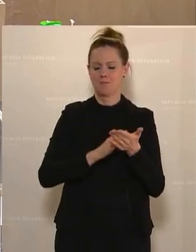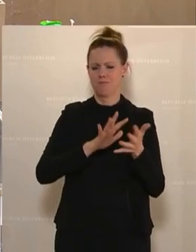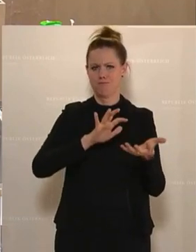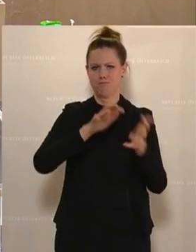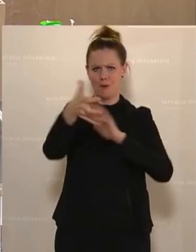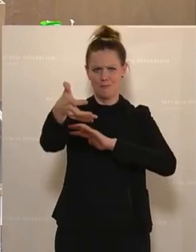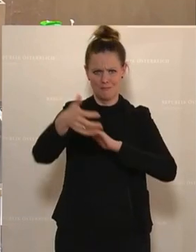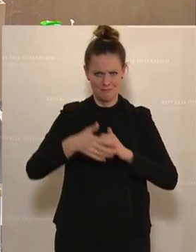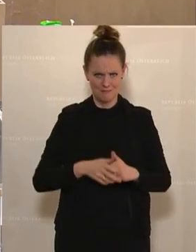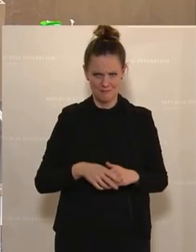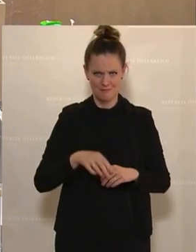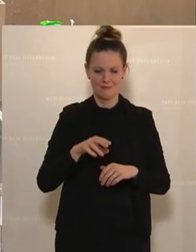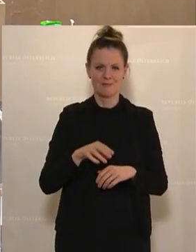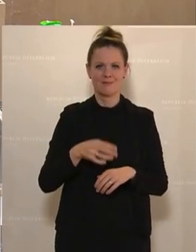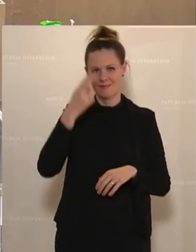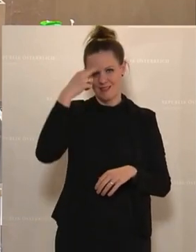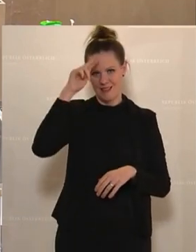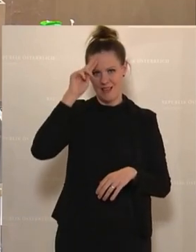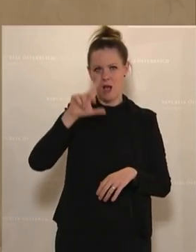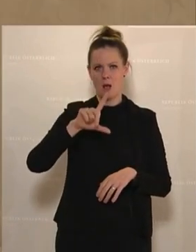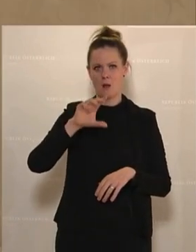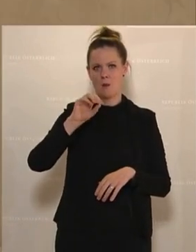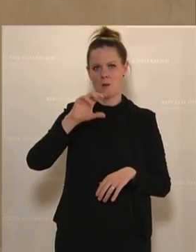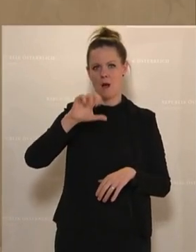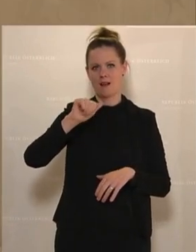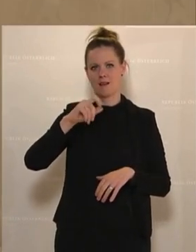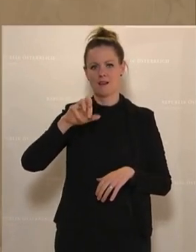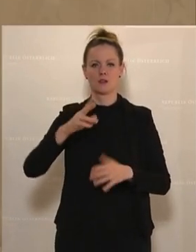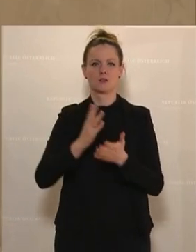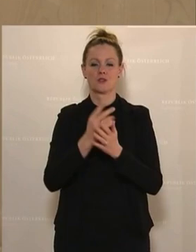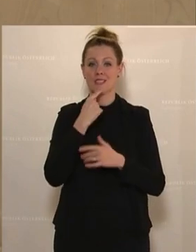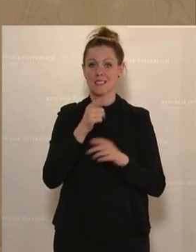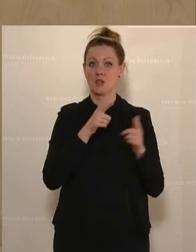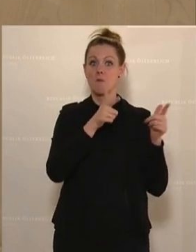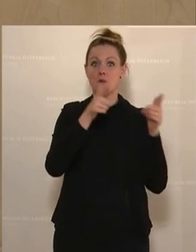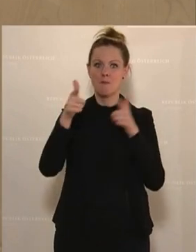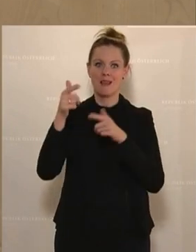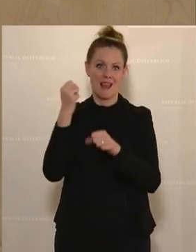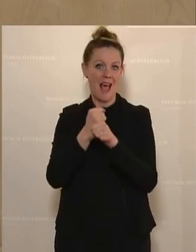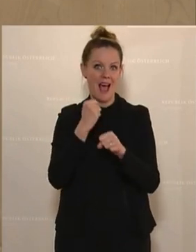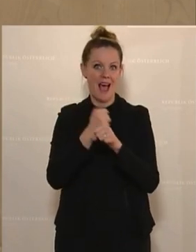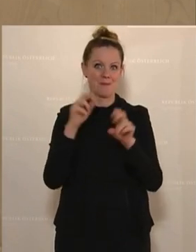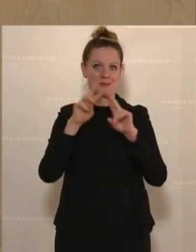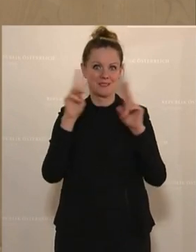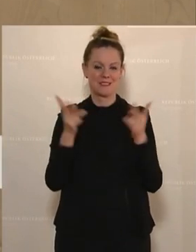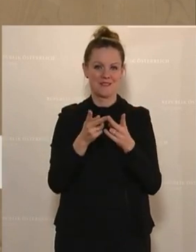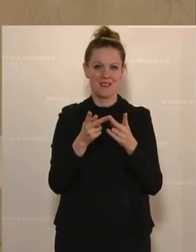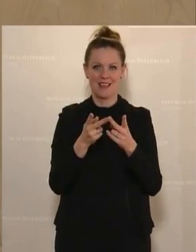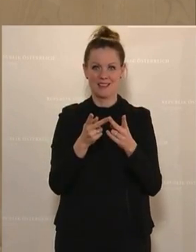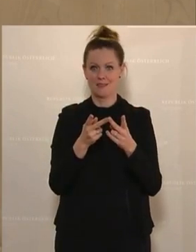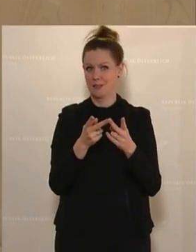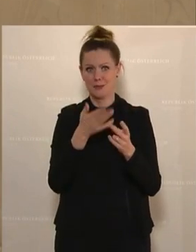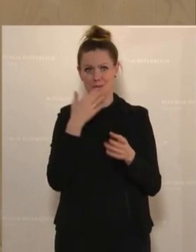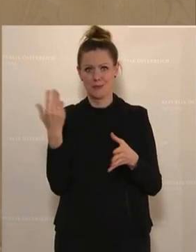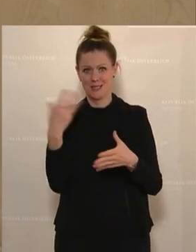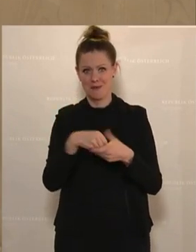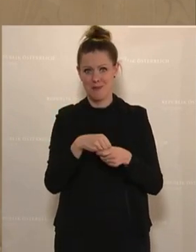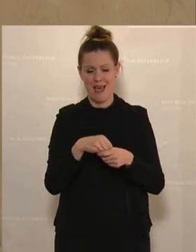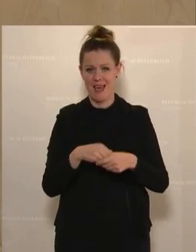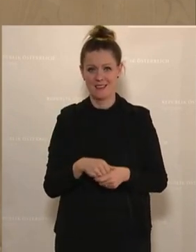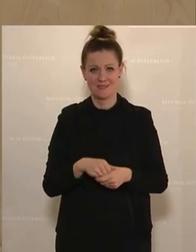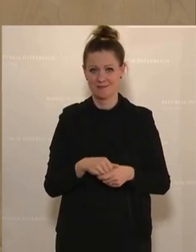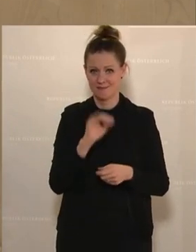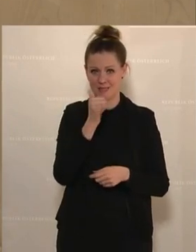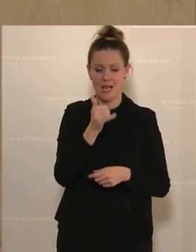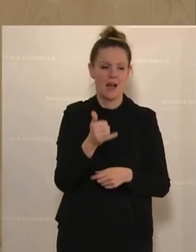missglückt. Und mein Kollege Gerald Lorca hat es ja schon angesprochen. Das mobile Arbeiten, die mobilen Arbeitswelten sind natürlich nicht angesprochen. Und